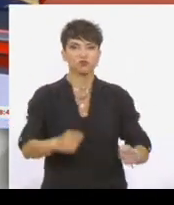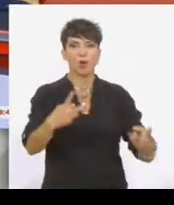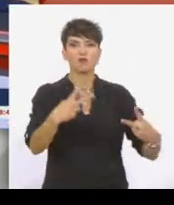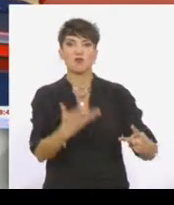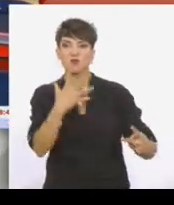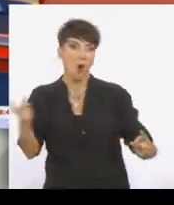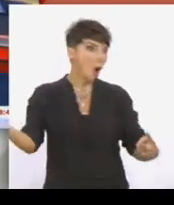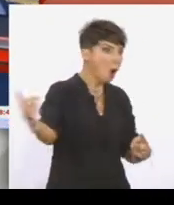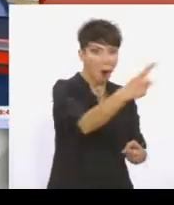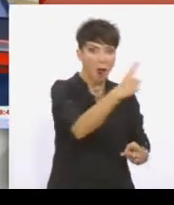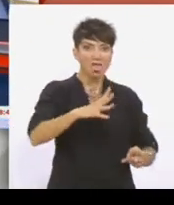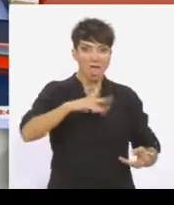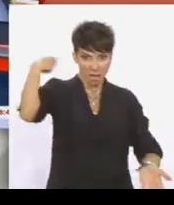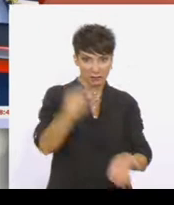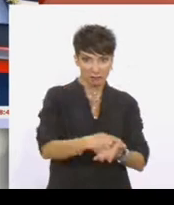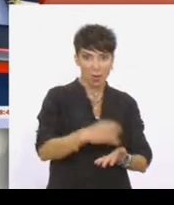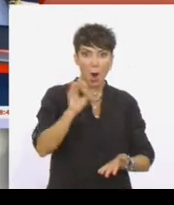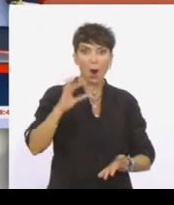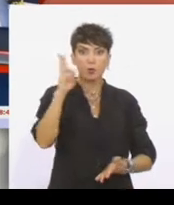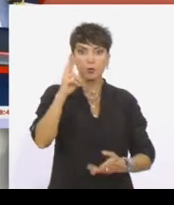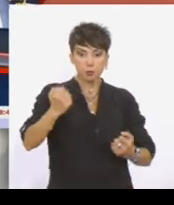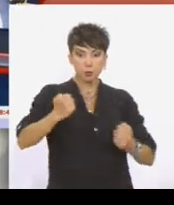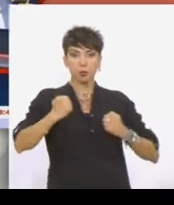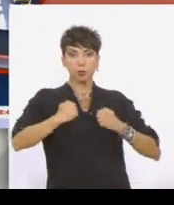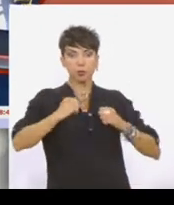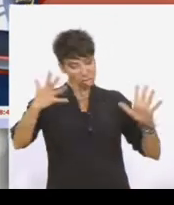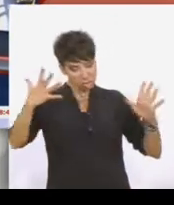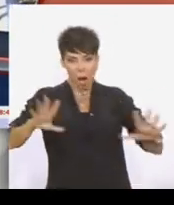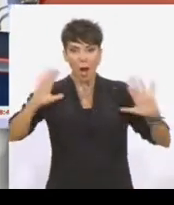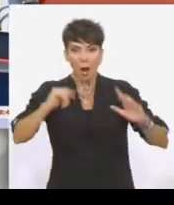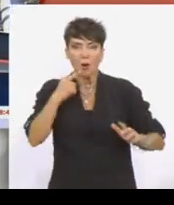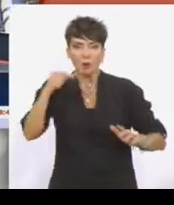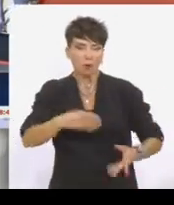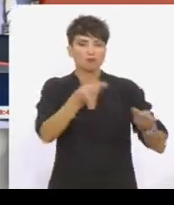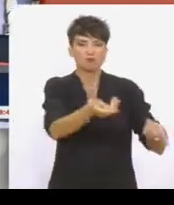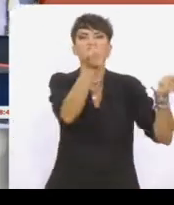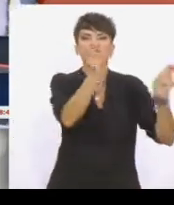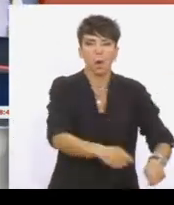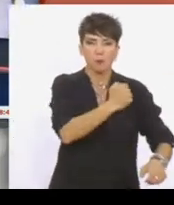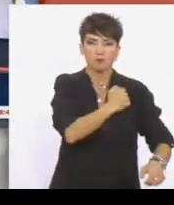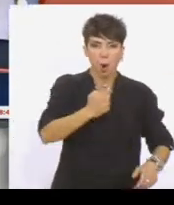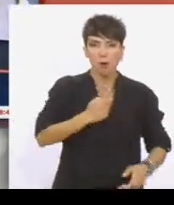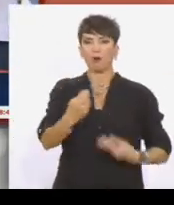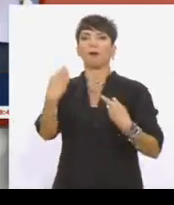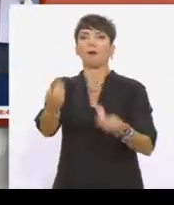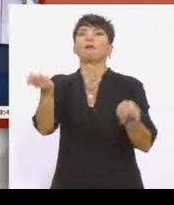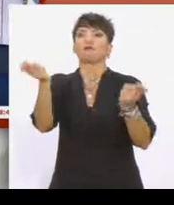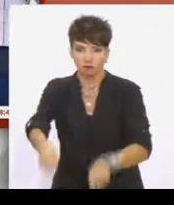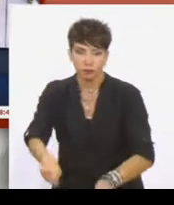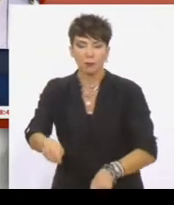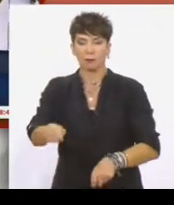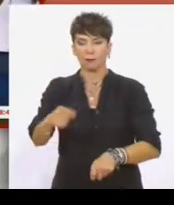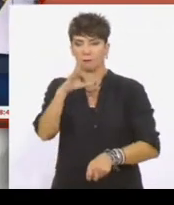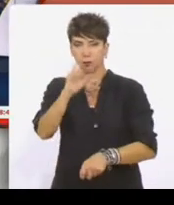άρνησής τους να πληρώσουν σε ρούβλια. Ήδη η παροχή έχει διακοπεί σε Απολωνία και Βουλγαρία κίνηση που εκτείναξε κατά